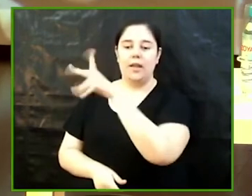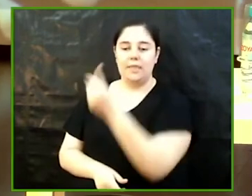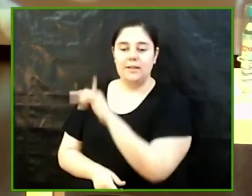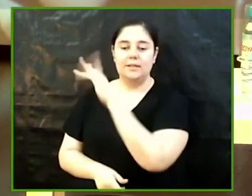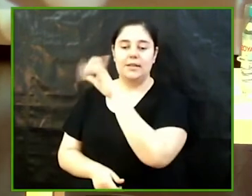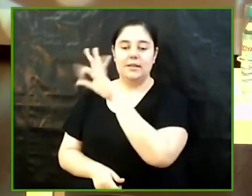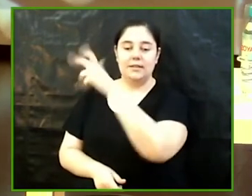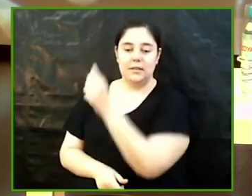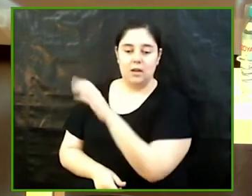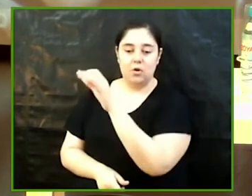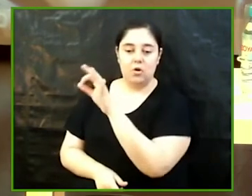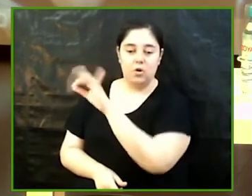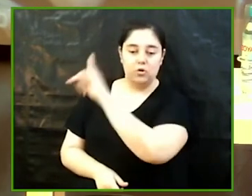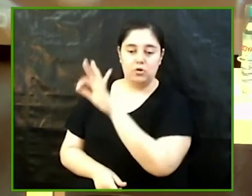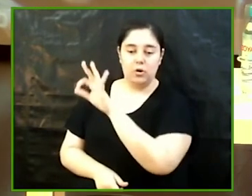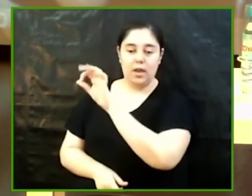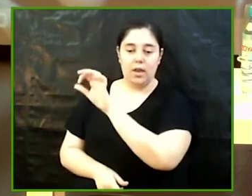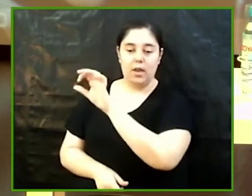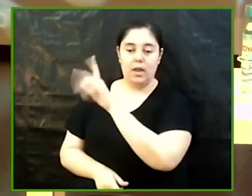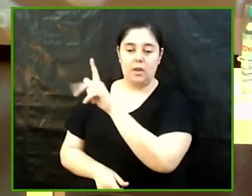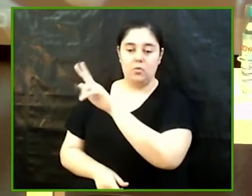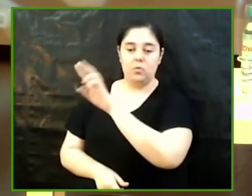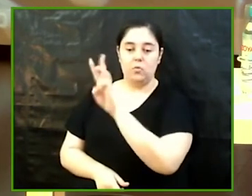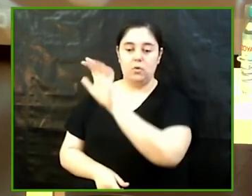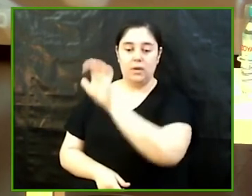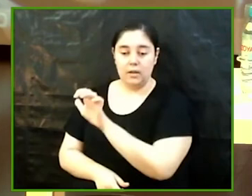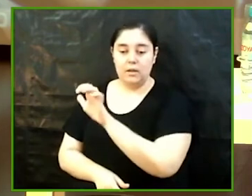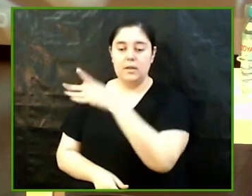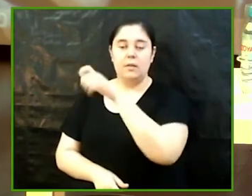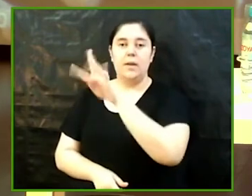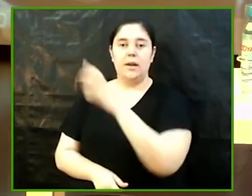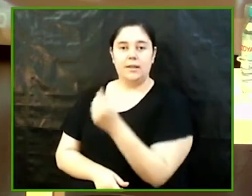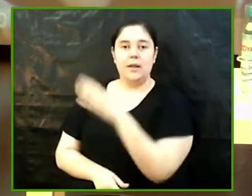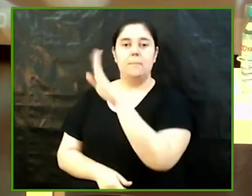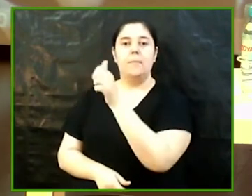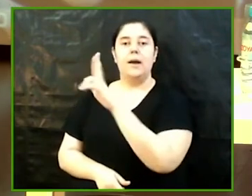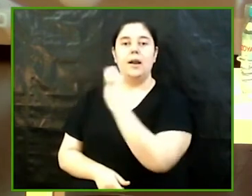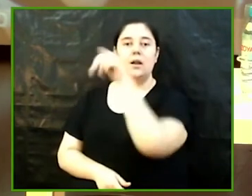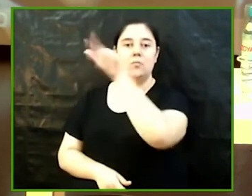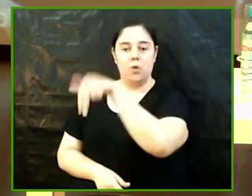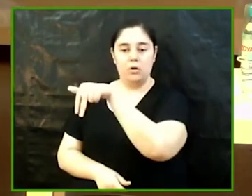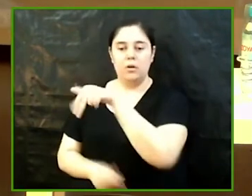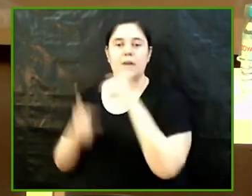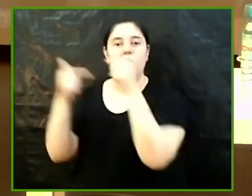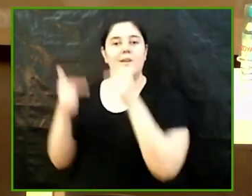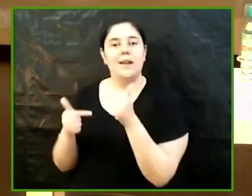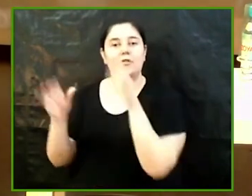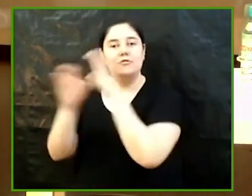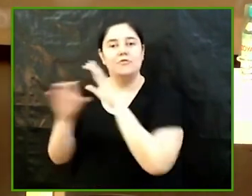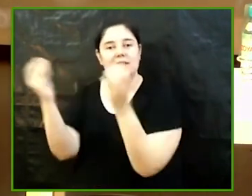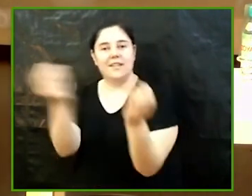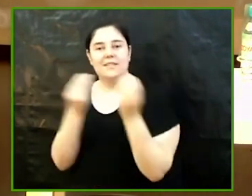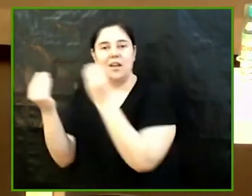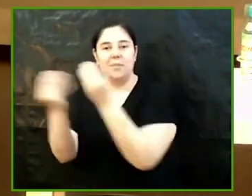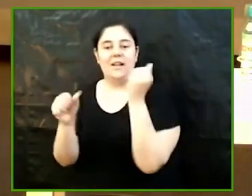Osoeuke Bendejane i Berta Parramont Calbó del grau de Ciències Ambientals amb